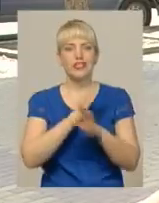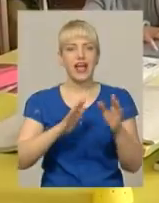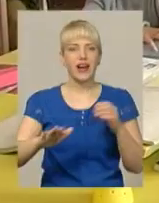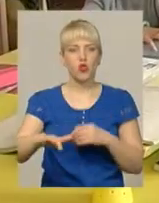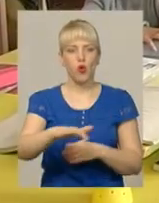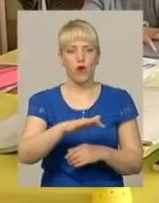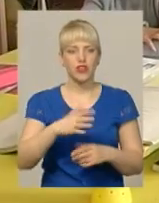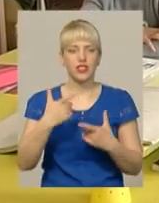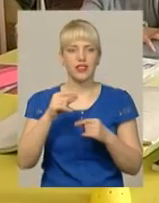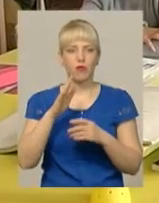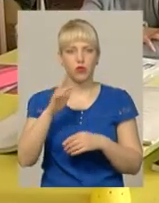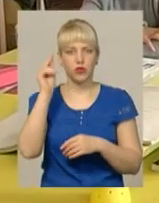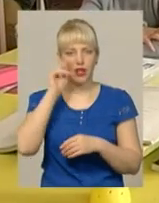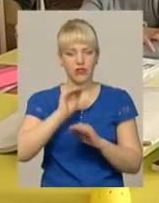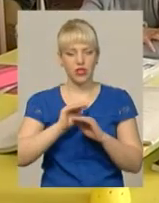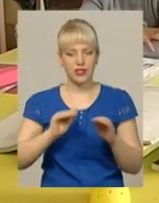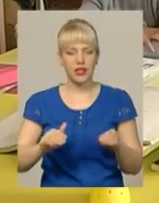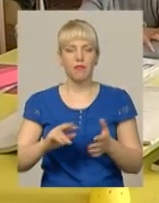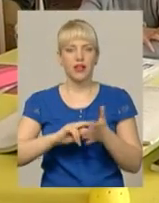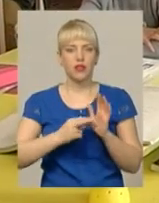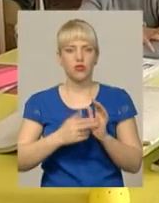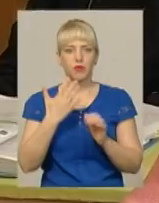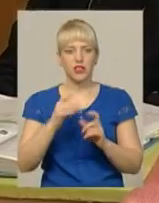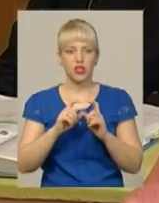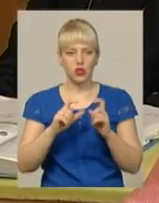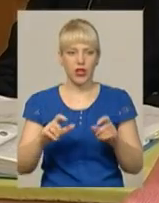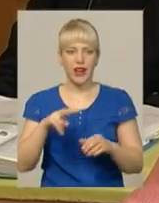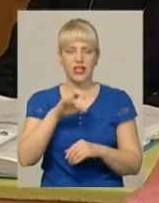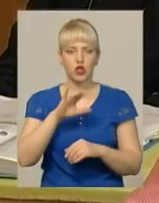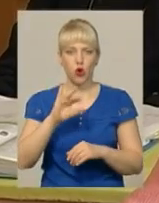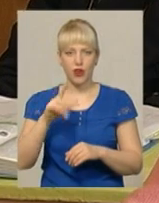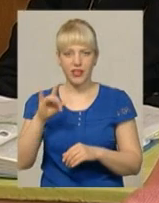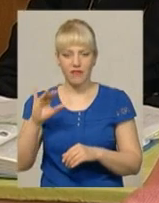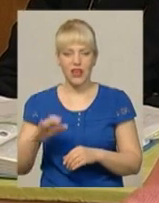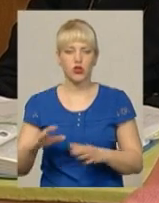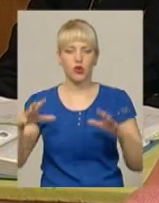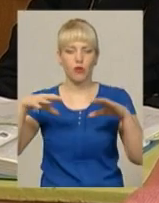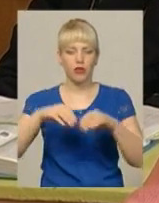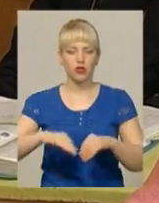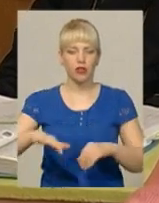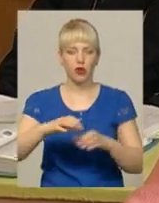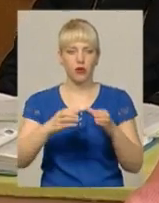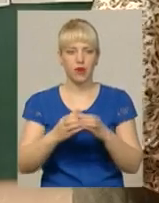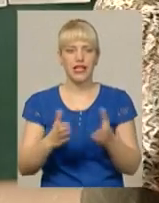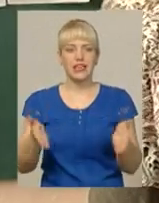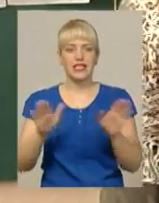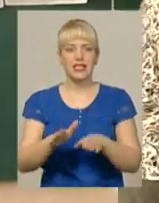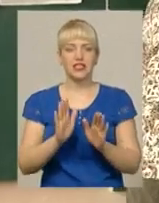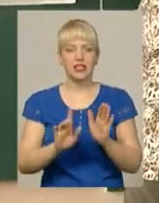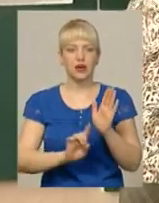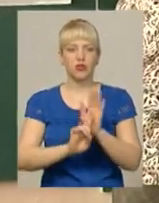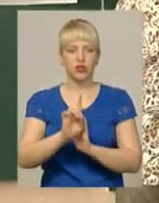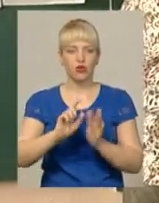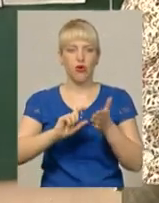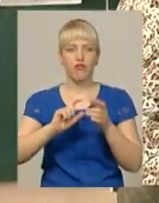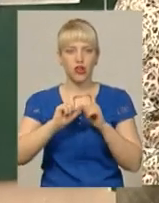учні. Планується, що у п'яти школах Лісогринівецької об'єднаної тергромади з наступного навчального року залишиться тільки початкова школа. І